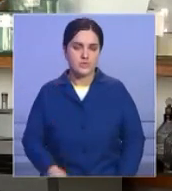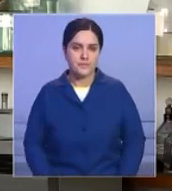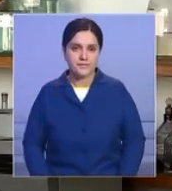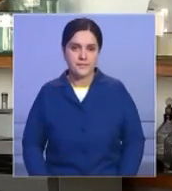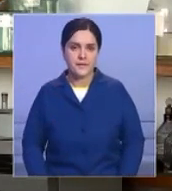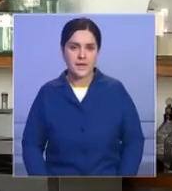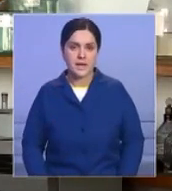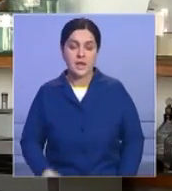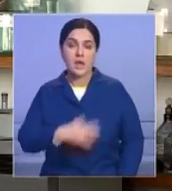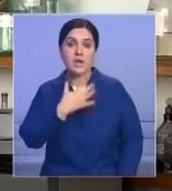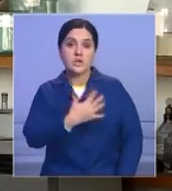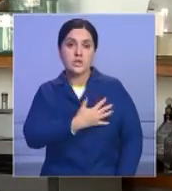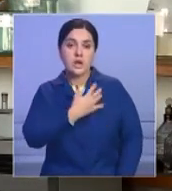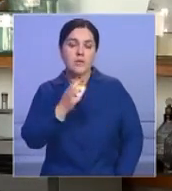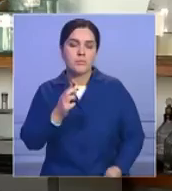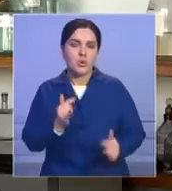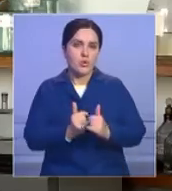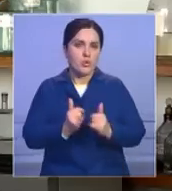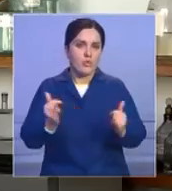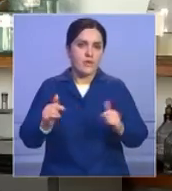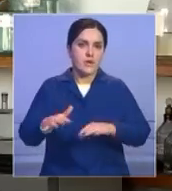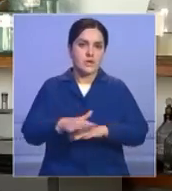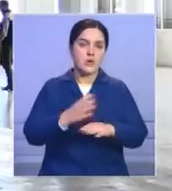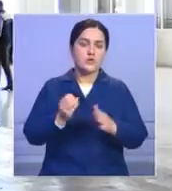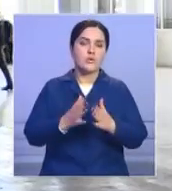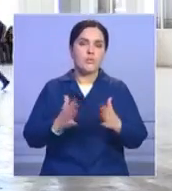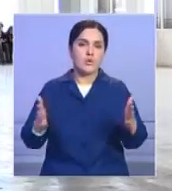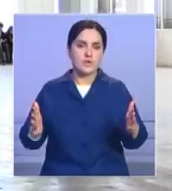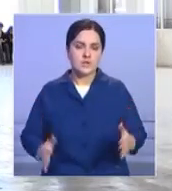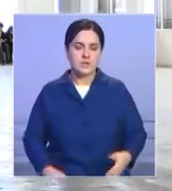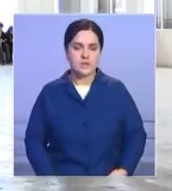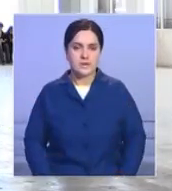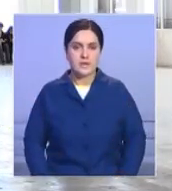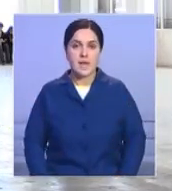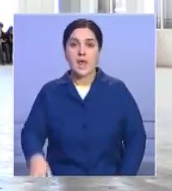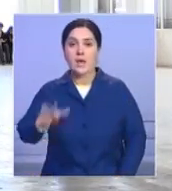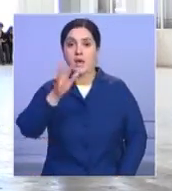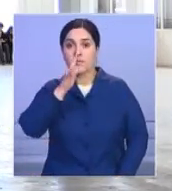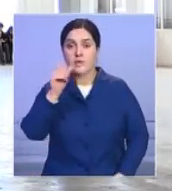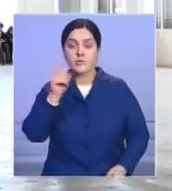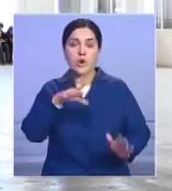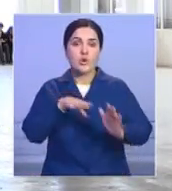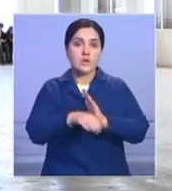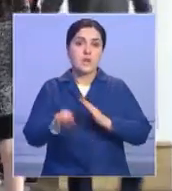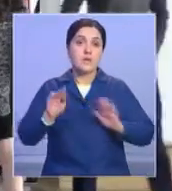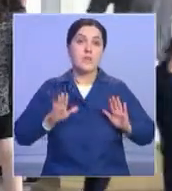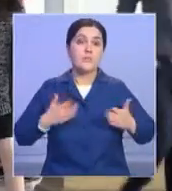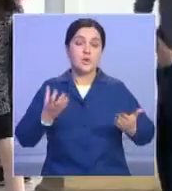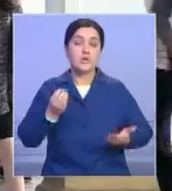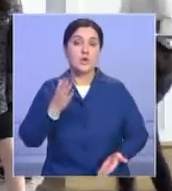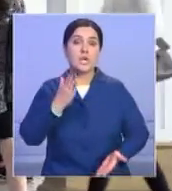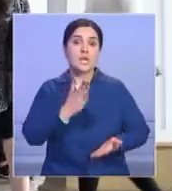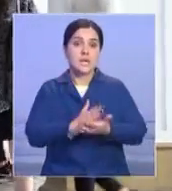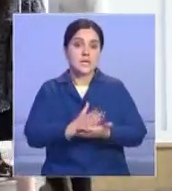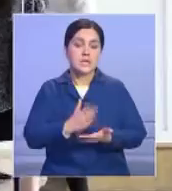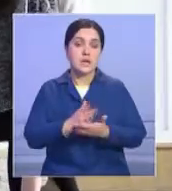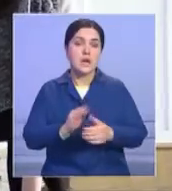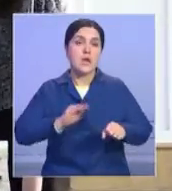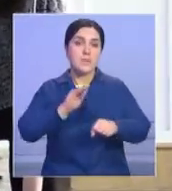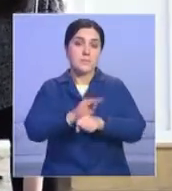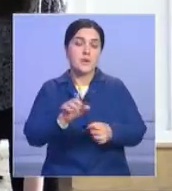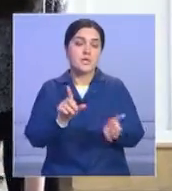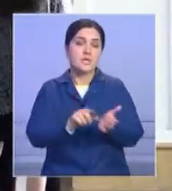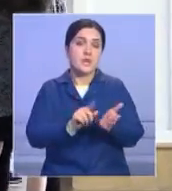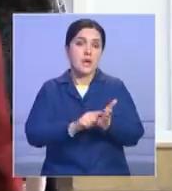Желание, как бы проявилось у студентов, еще больше. Впрочем, время для того, чтобы учесть все предложения, еще есть. Инициатива о повышении стипендий